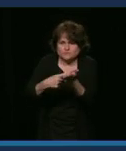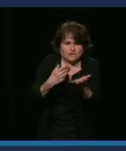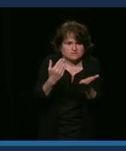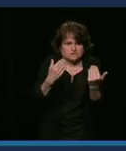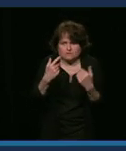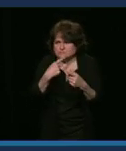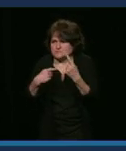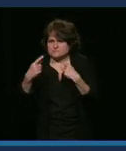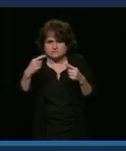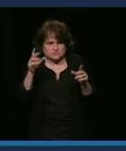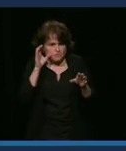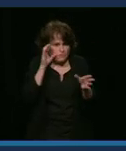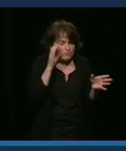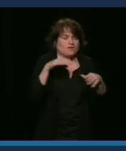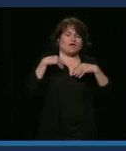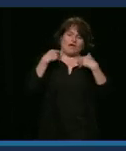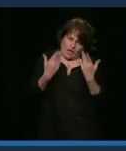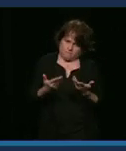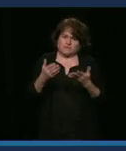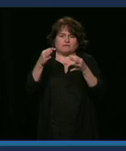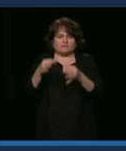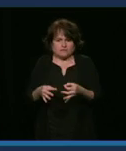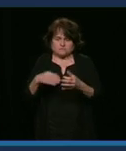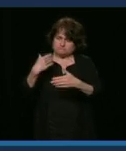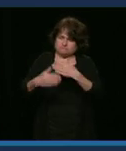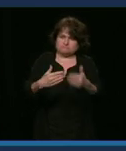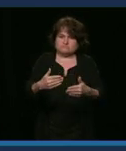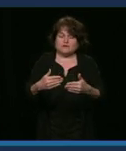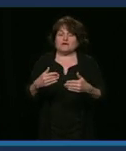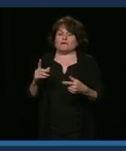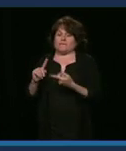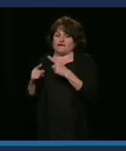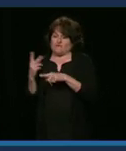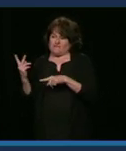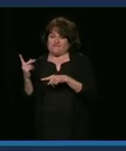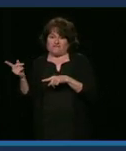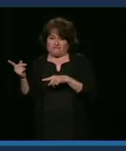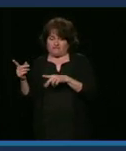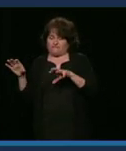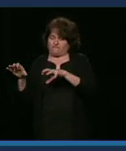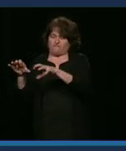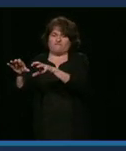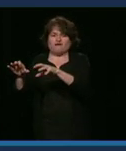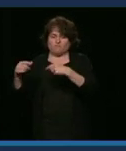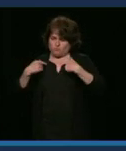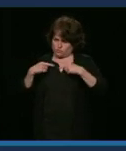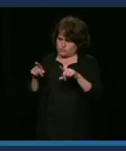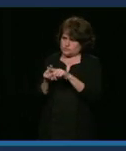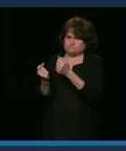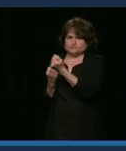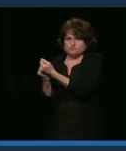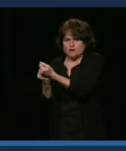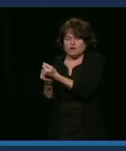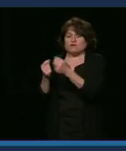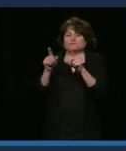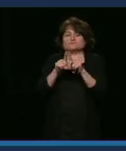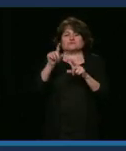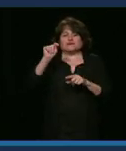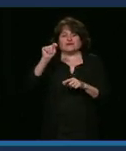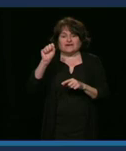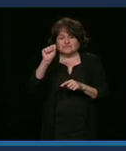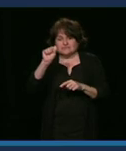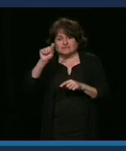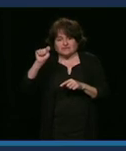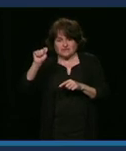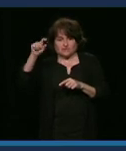C'est ce que pilote précisément ma collègue députée localement avec évidemment mon concours et celui de la STQ. On est en train d'évaluer tous les scénarios